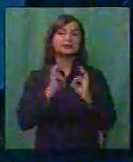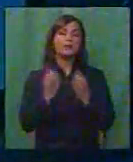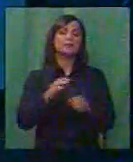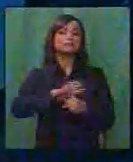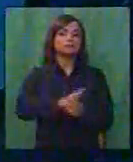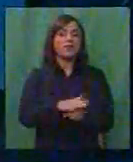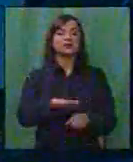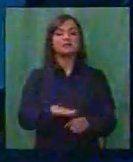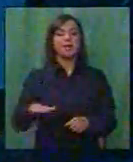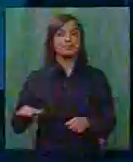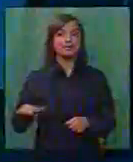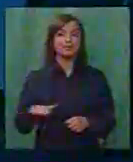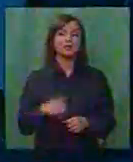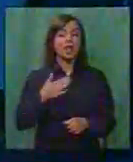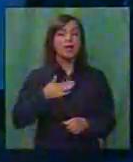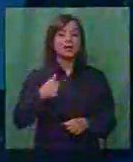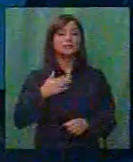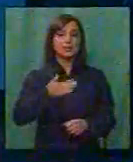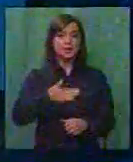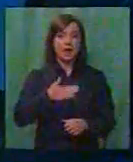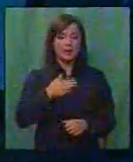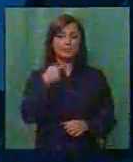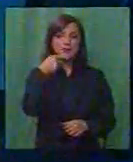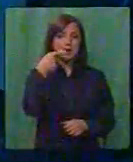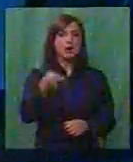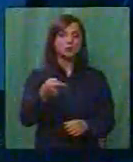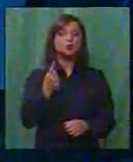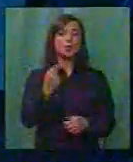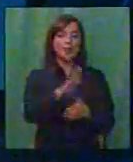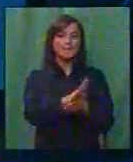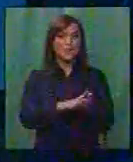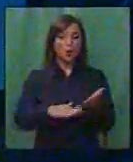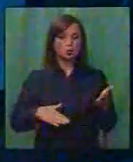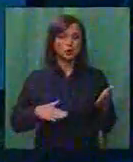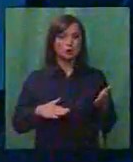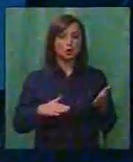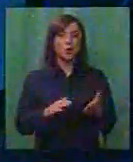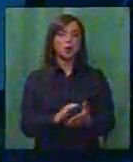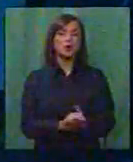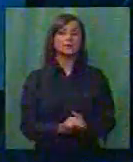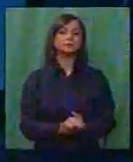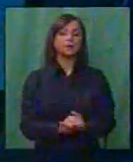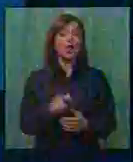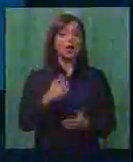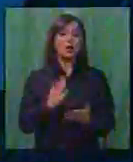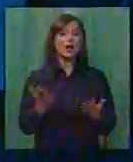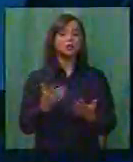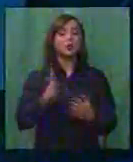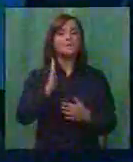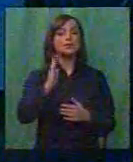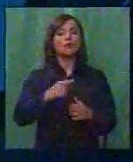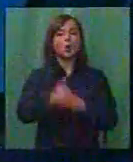населство врз дете. Јас би сакал да нагласам уште на почеток дека, како што